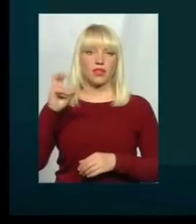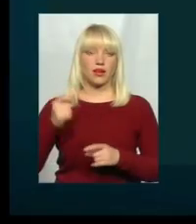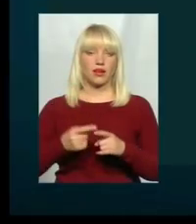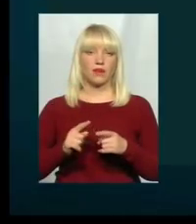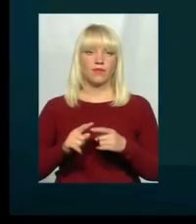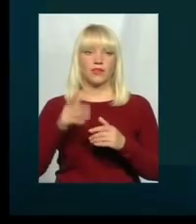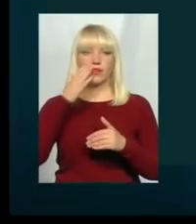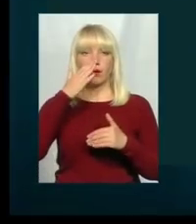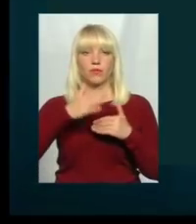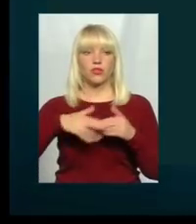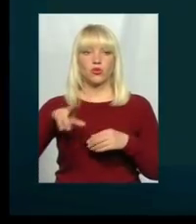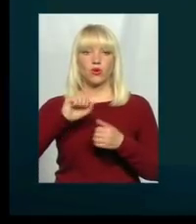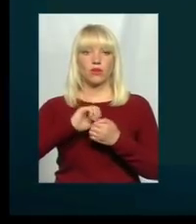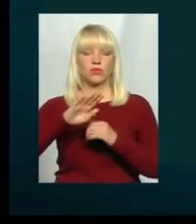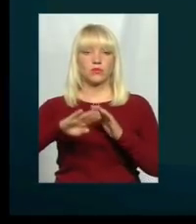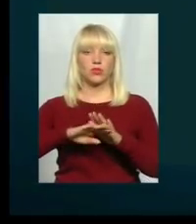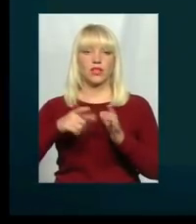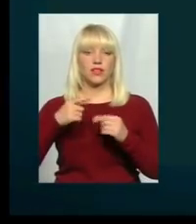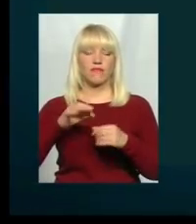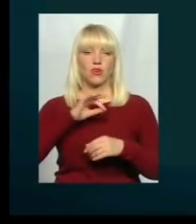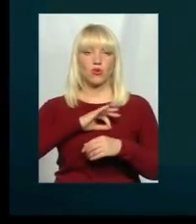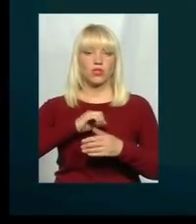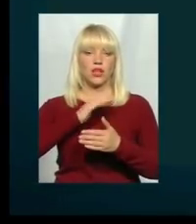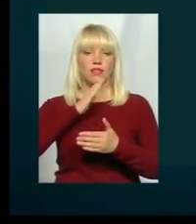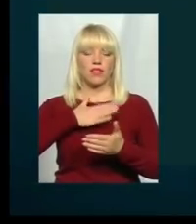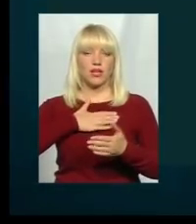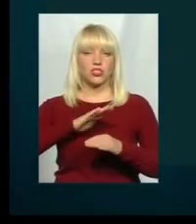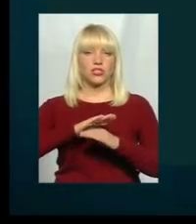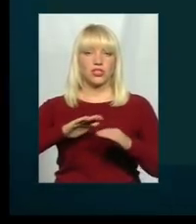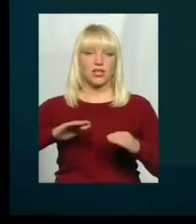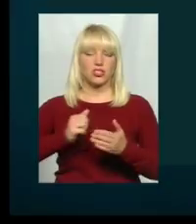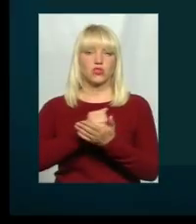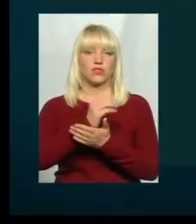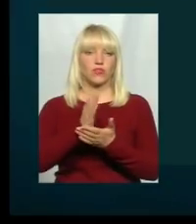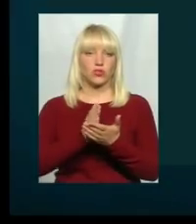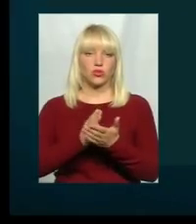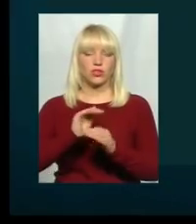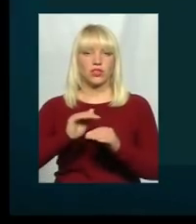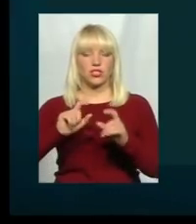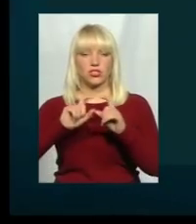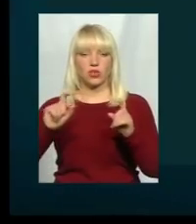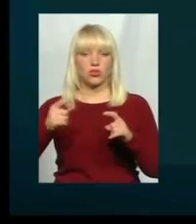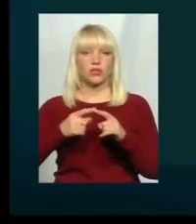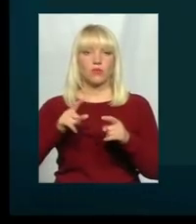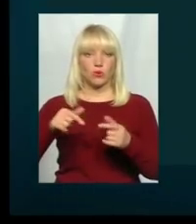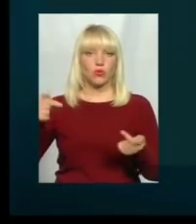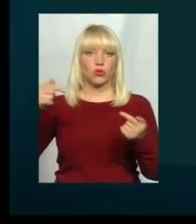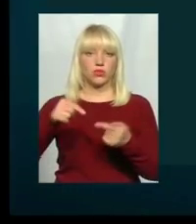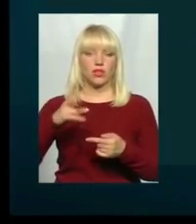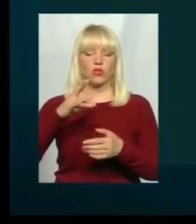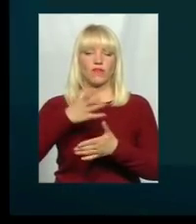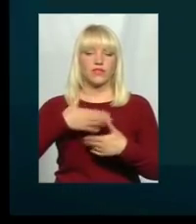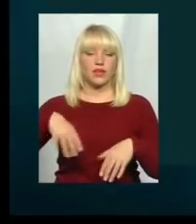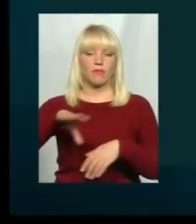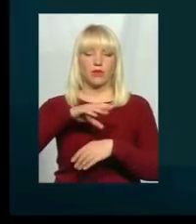Каменцепотівського, воно використовує інфраструктуру, нашу школу, дитячі садочки. Я думаю, що воно було би доцінне. Але ми всі чудово розуміємо, що